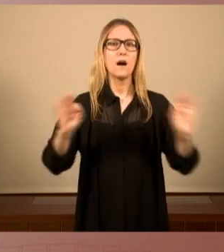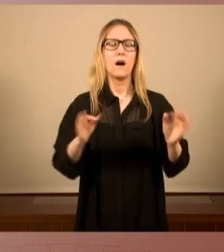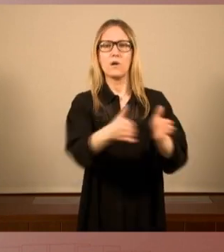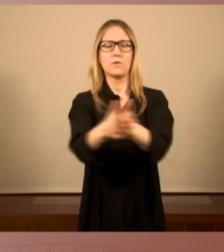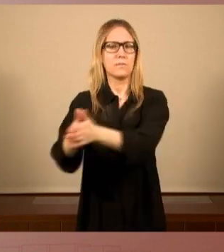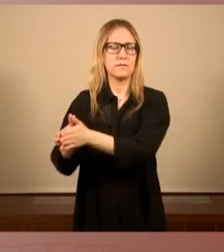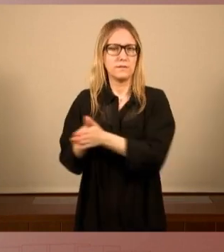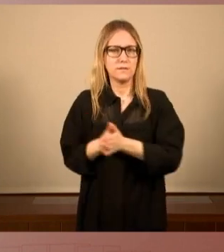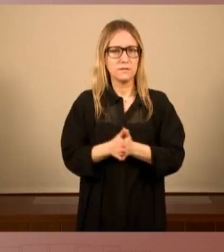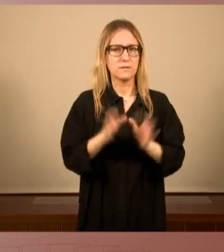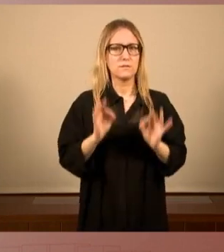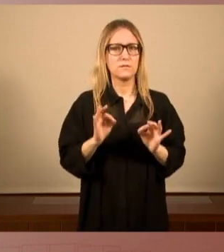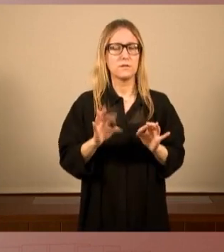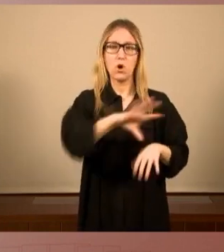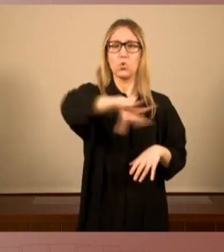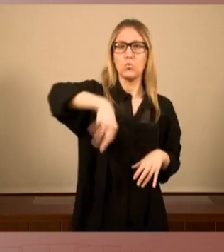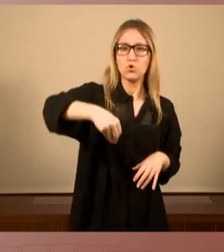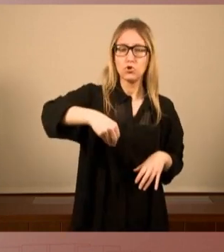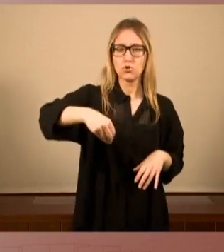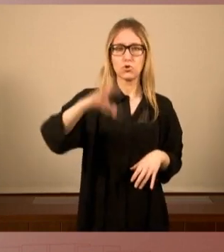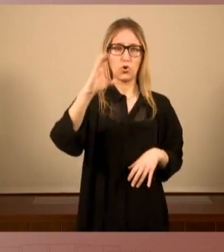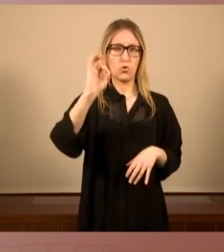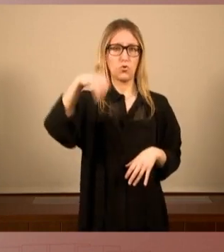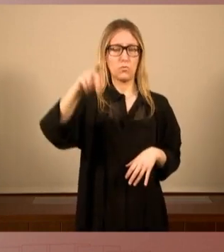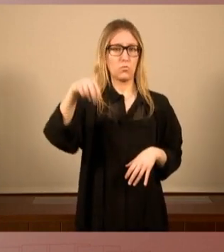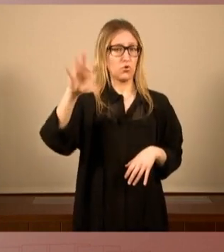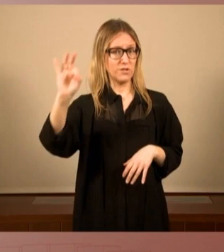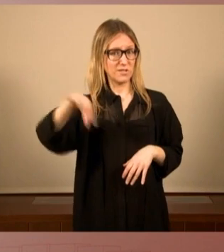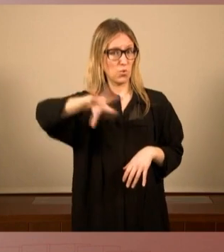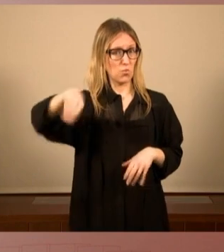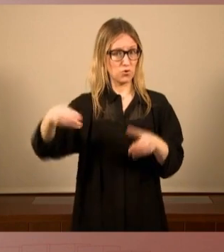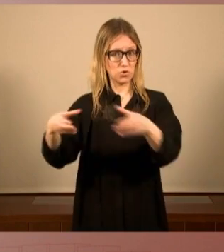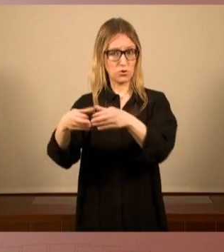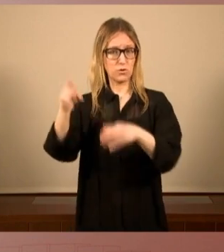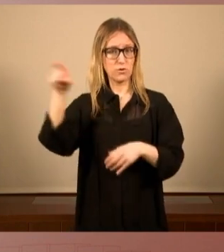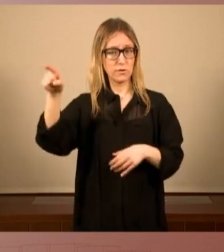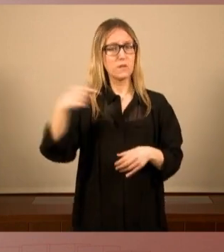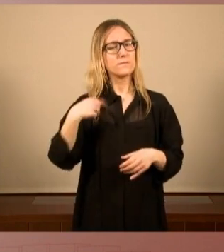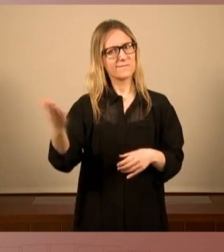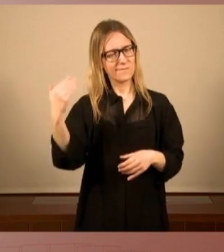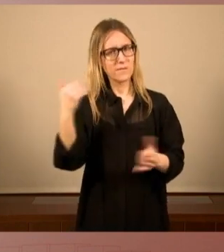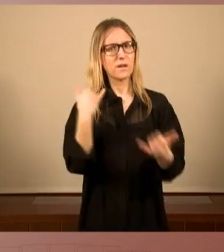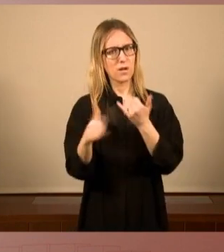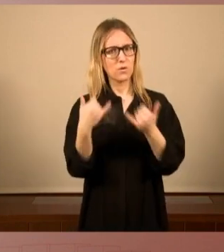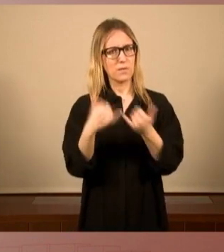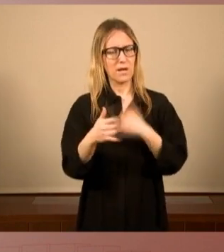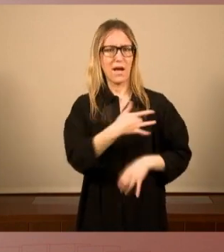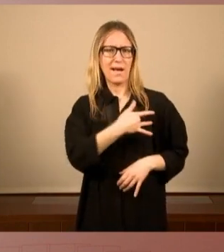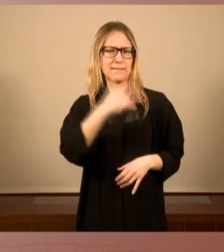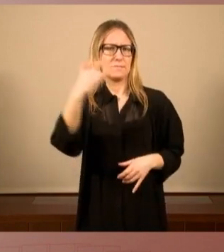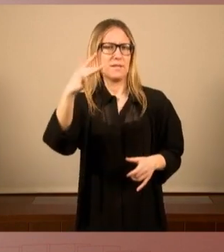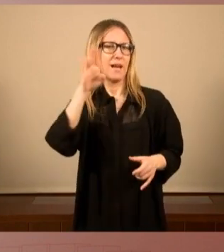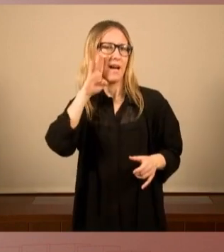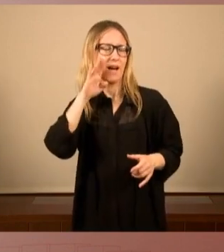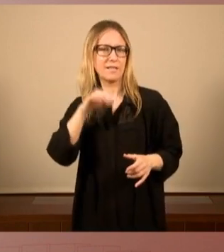dels comuns a l'espai dels comuns que recuperin l'esperit d